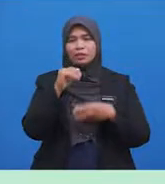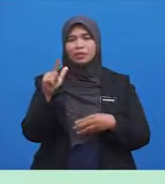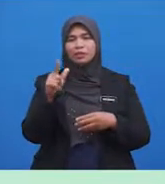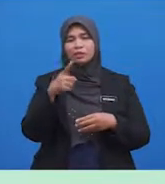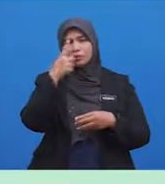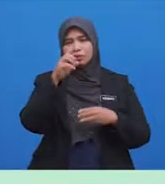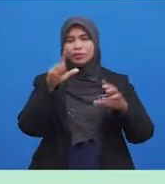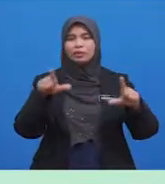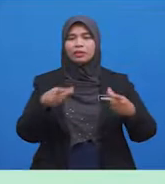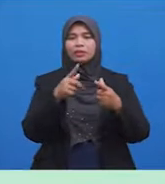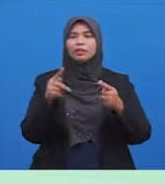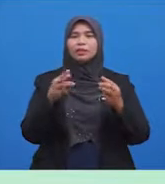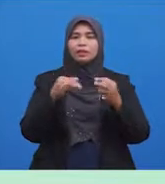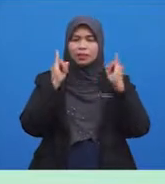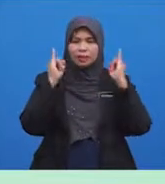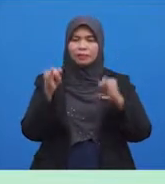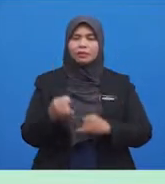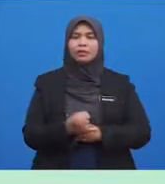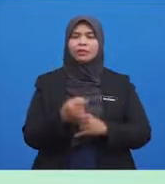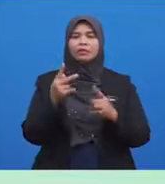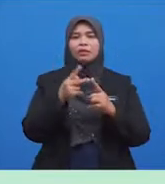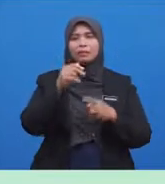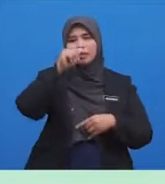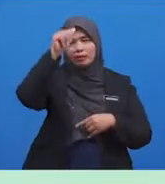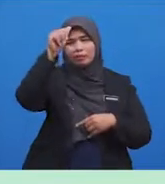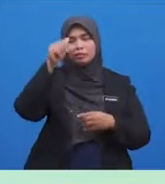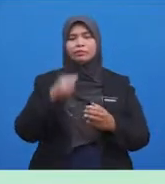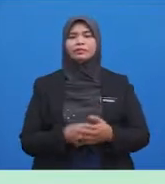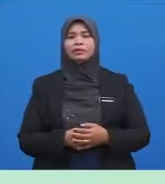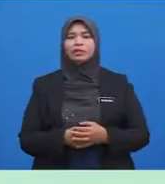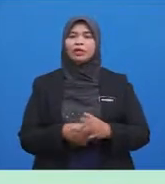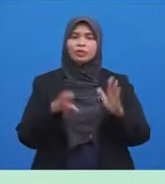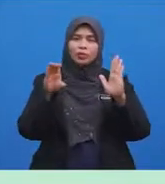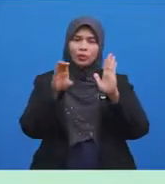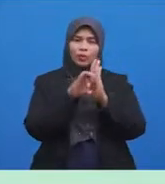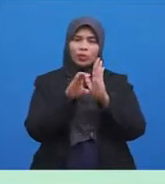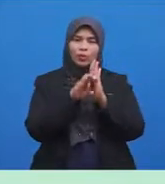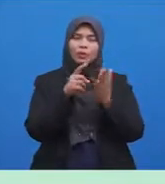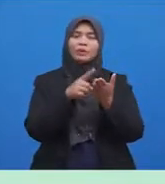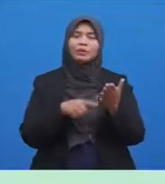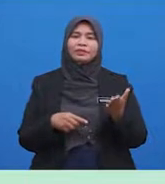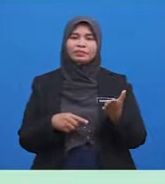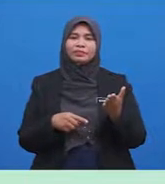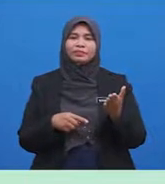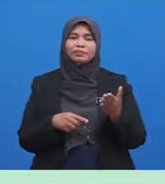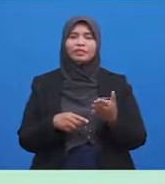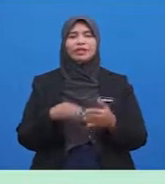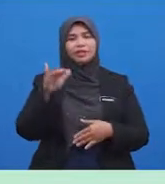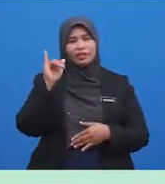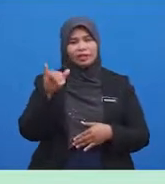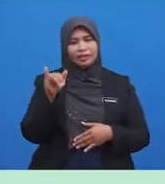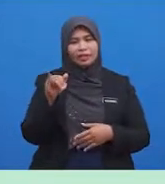melaksanakan ibadah kepada Allah Ta'ala. Contohnya apa? Ya,